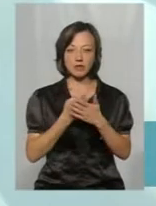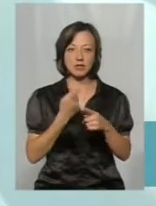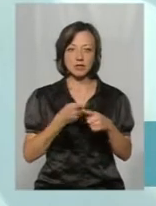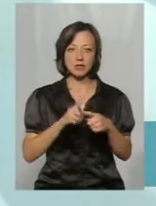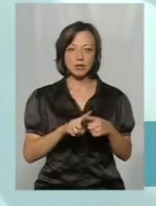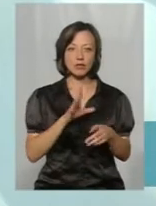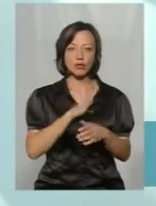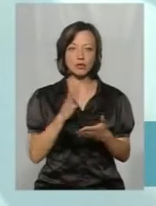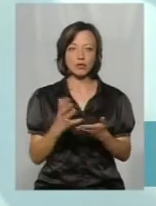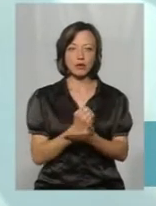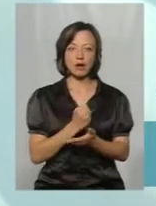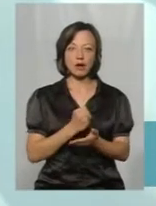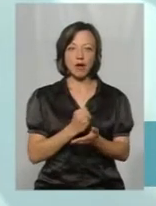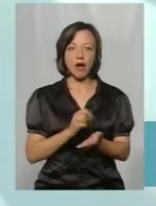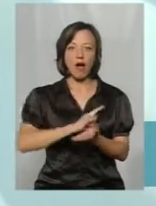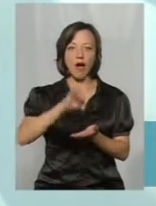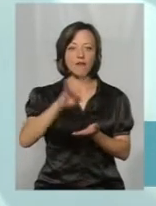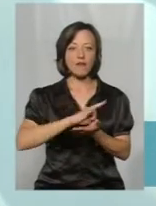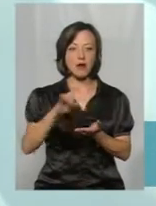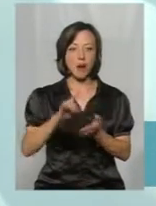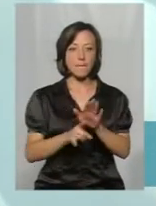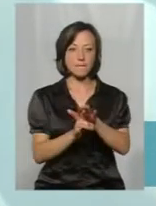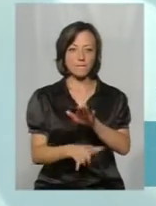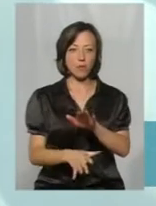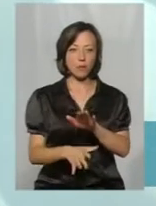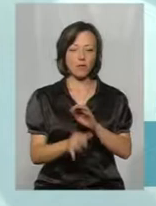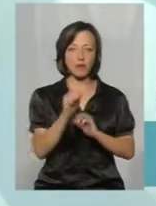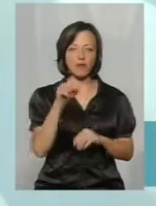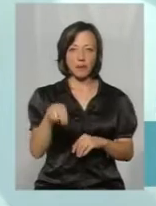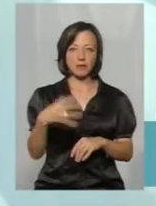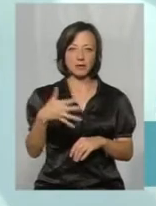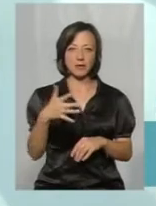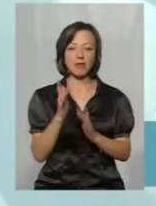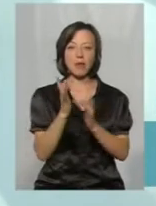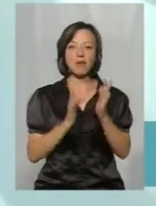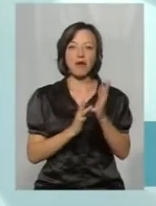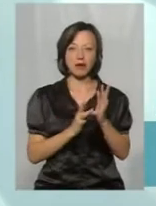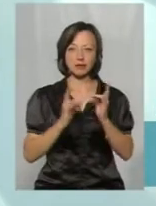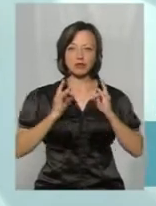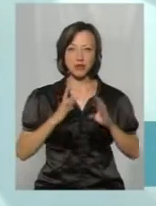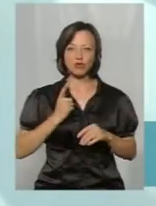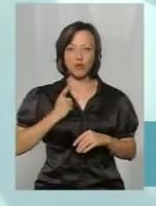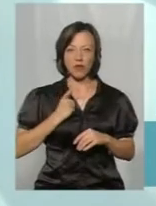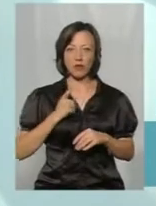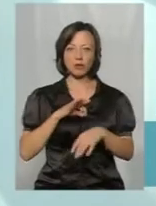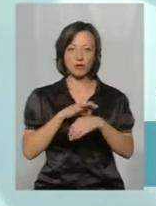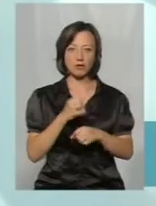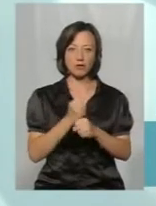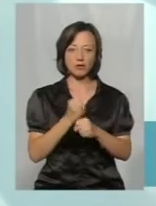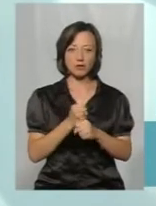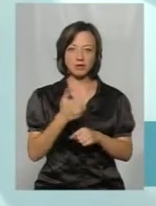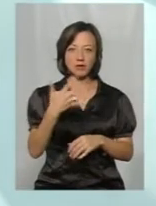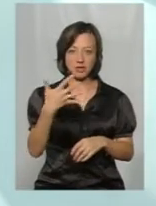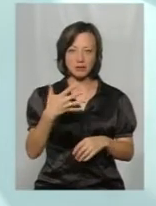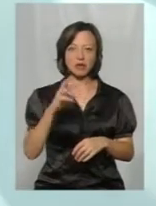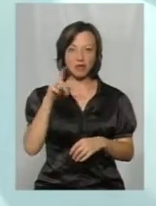був знайдена авіабомба ФАП-50 якраз на Пасху. Мої колеги чергували і проводили роботу. 50